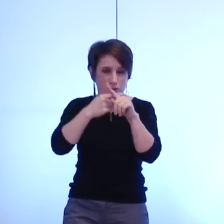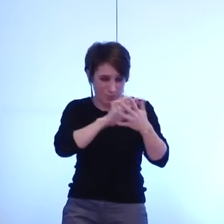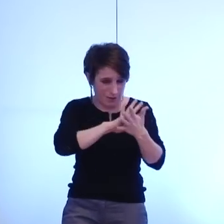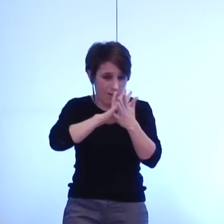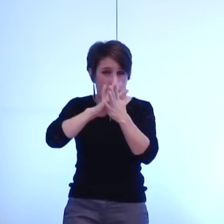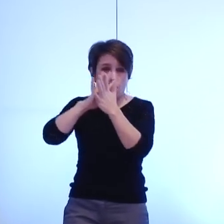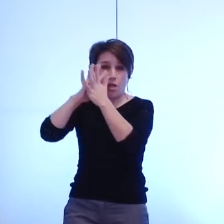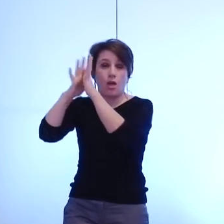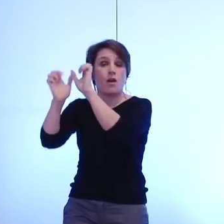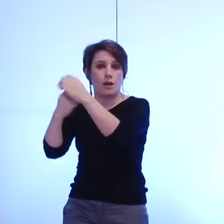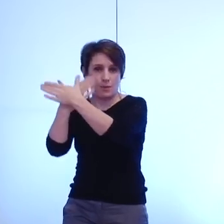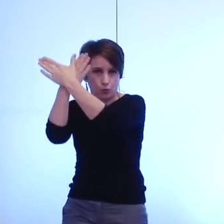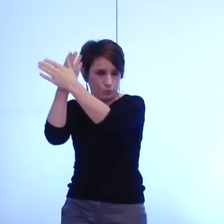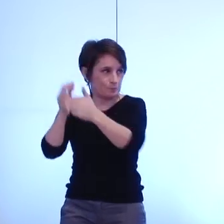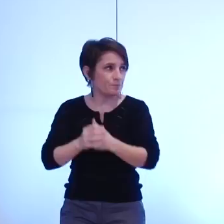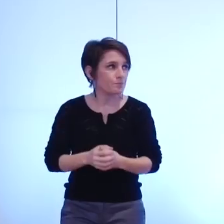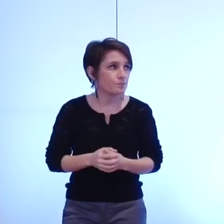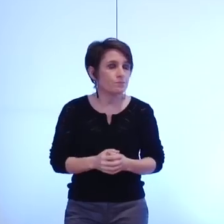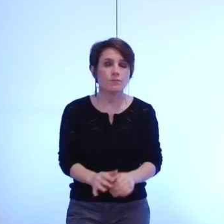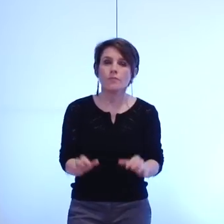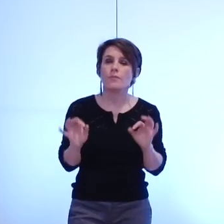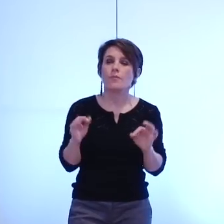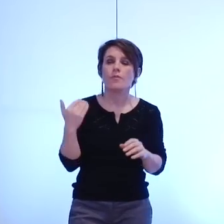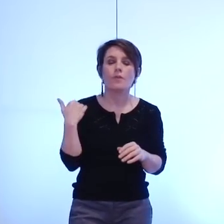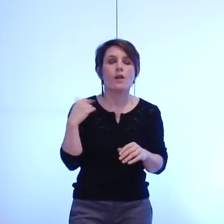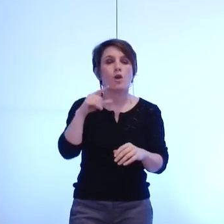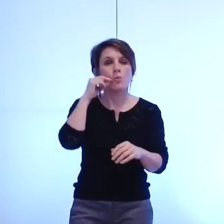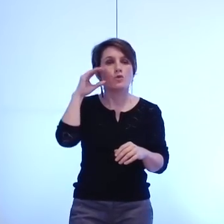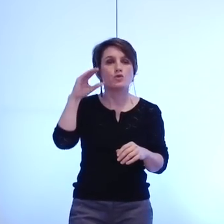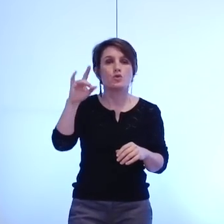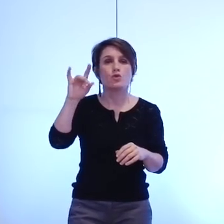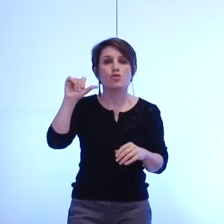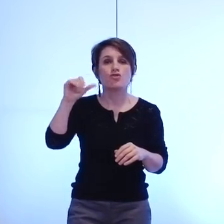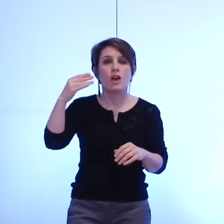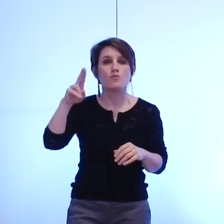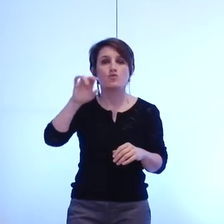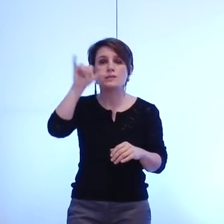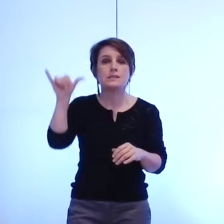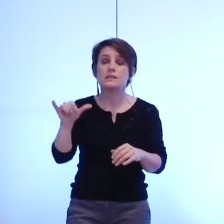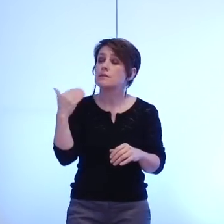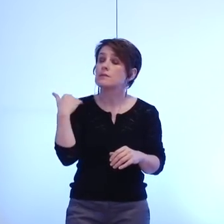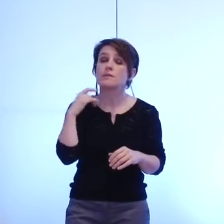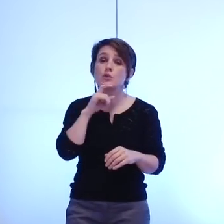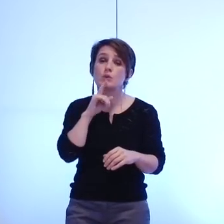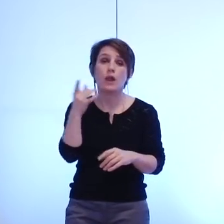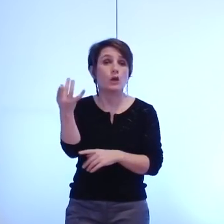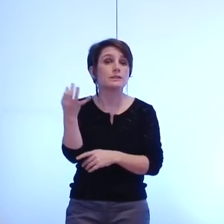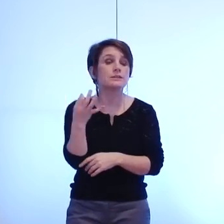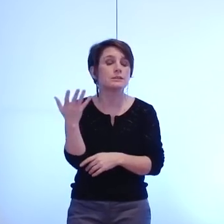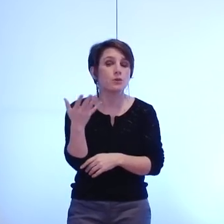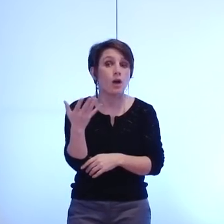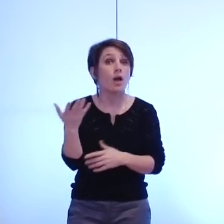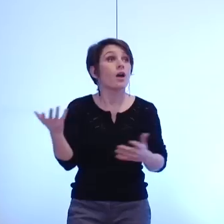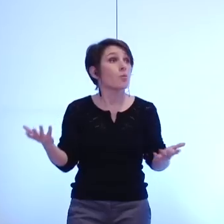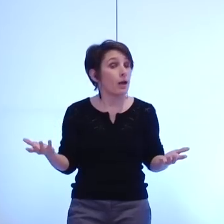explique que ce que disait monsieur Chamissi tout à l'heure qui se disait mais enfin d'une certaine façon le gap